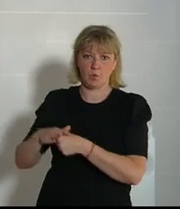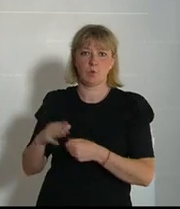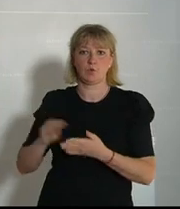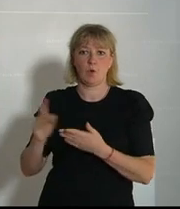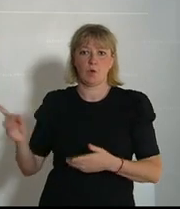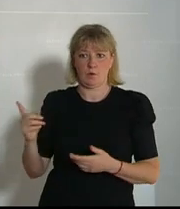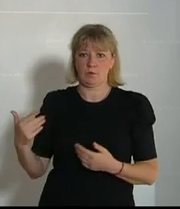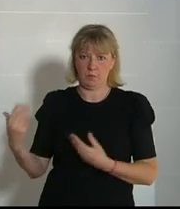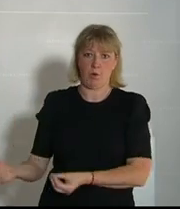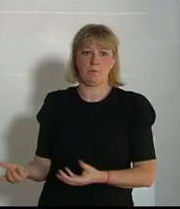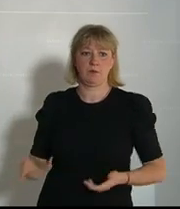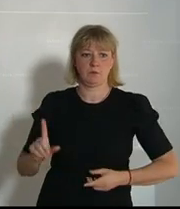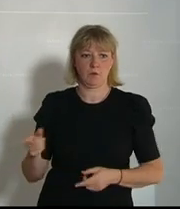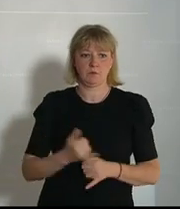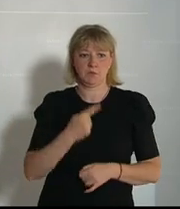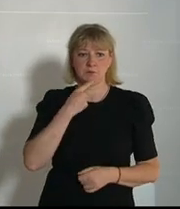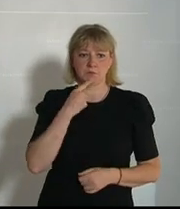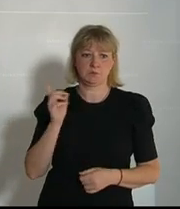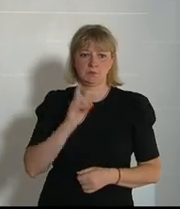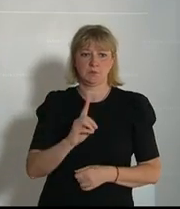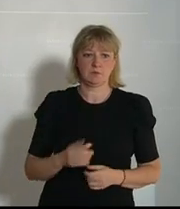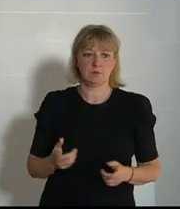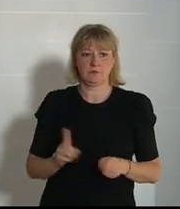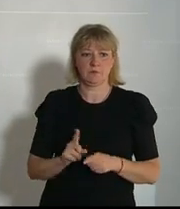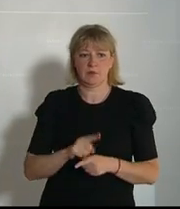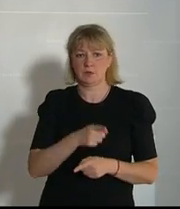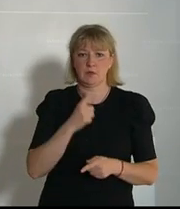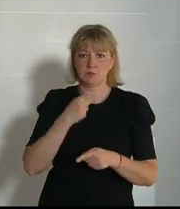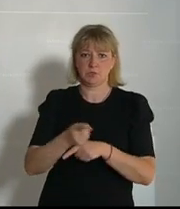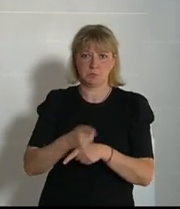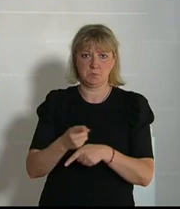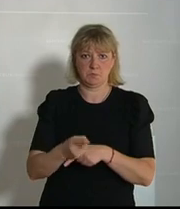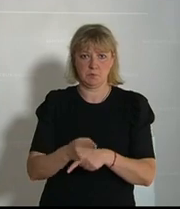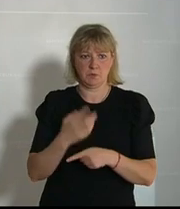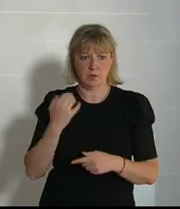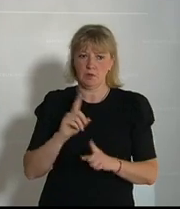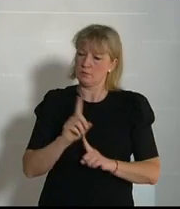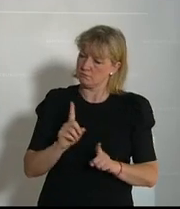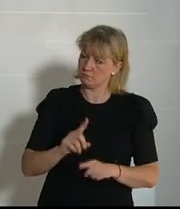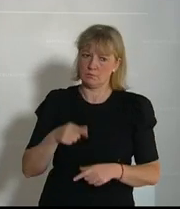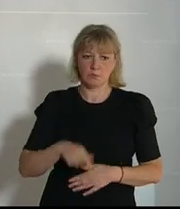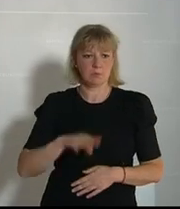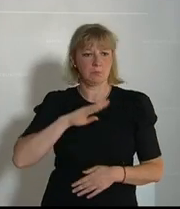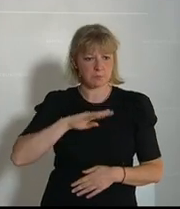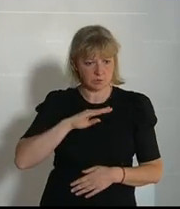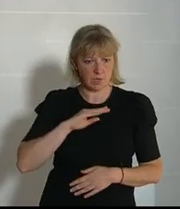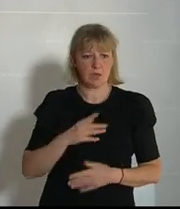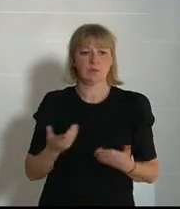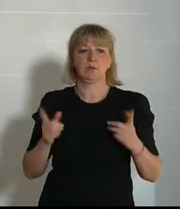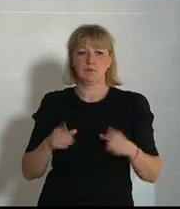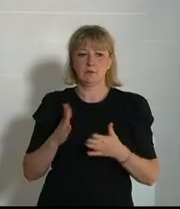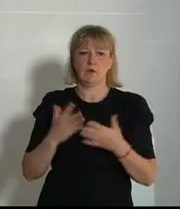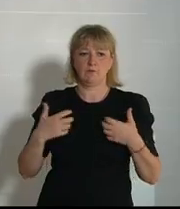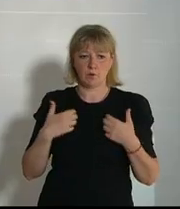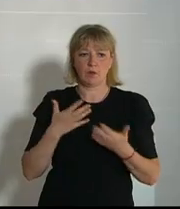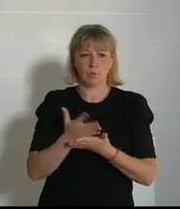hinzustellen, wenn Sie sagen, wir hätten auch gern das Gleiche sagen, es ist ein Bashing. Ehrlich gesagt, Bescheiden nehmen, freuen, dass Sie es immer